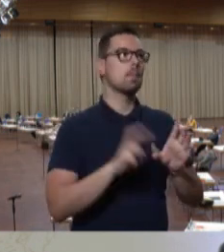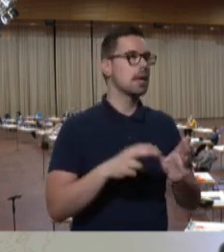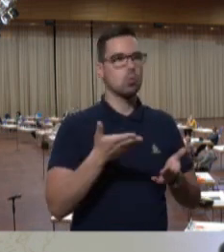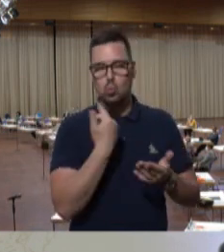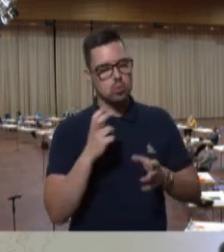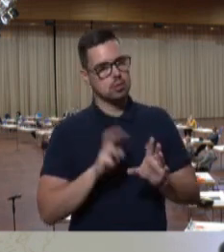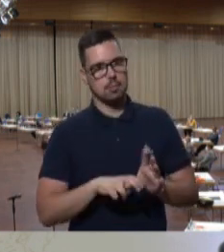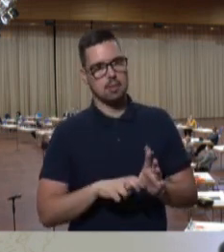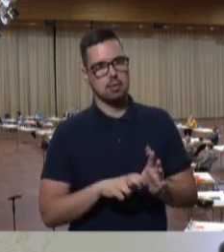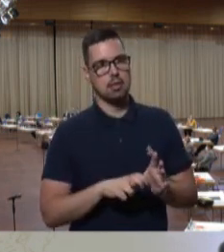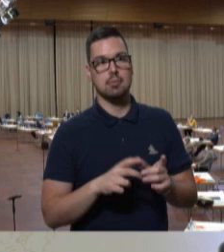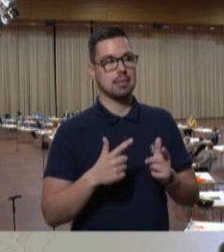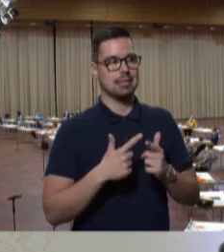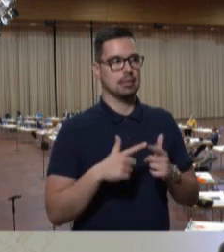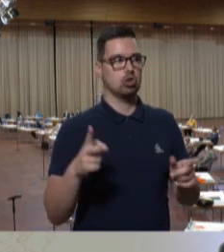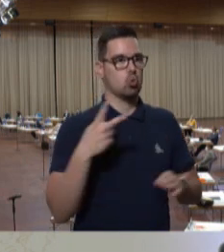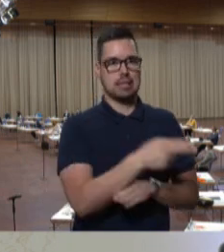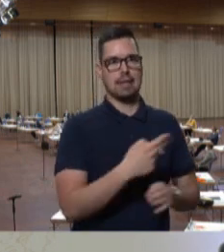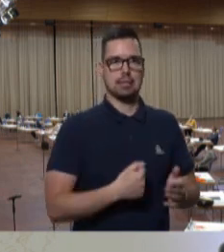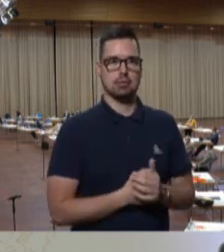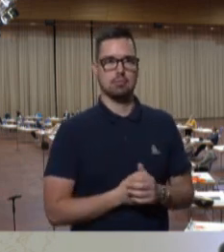es ist nicht konsequent.